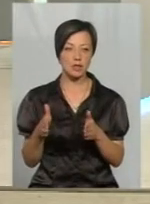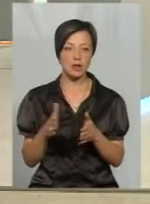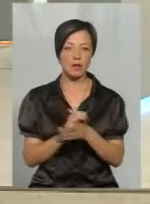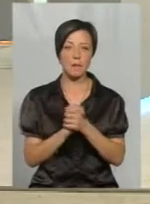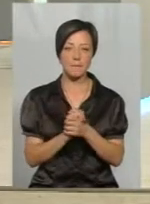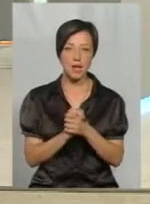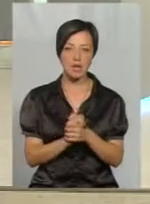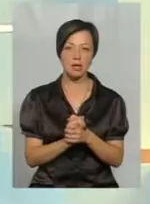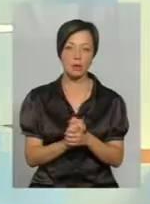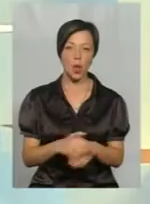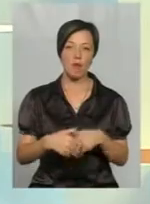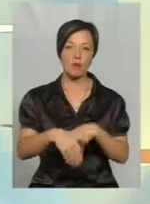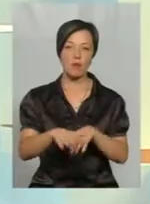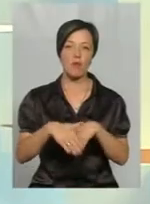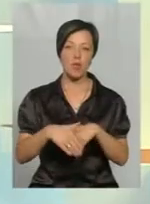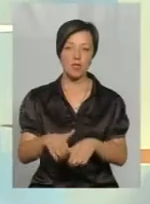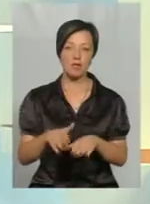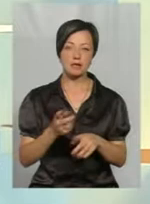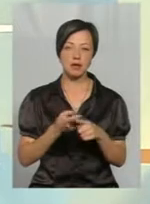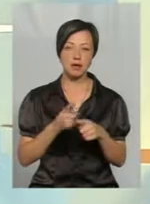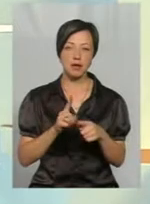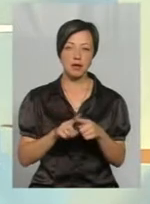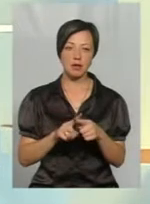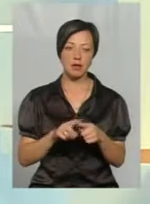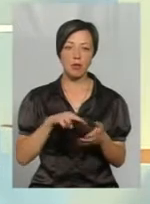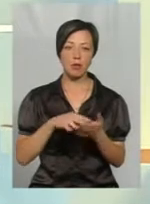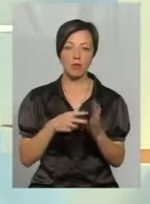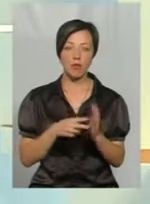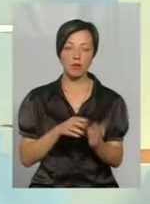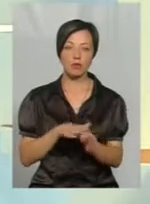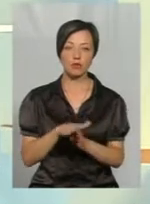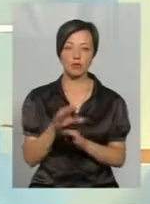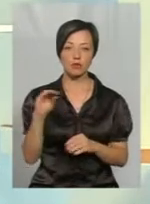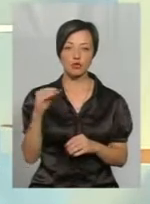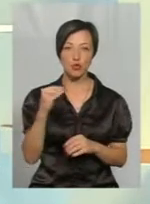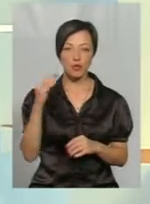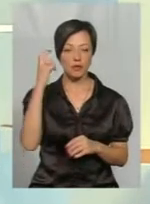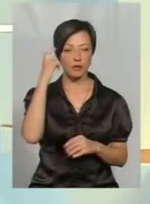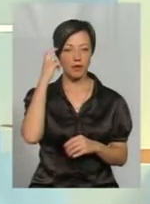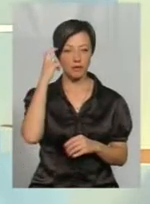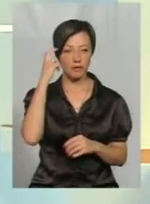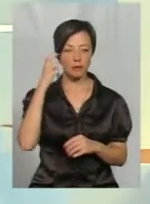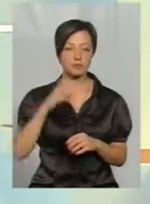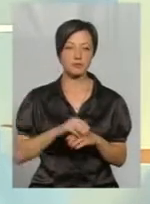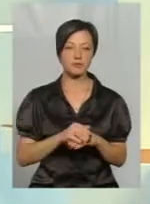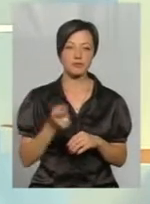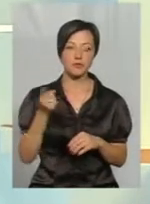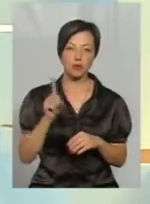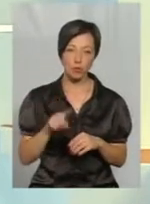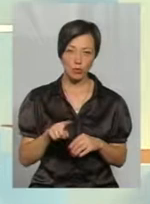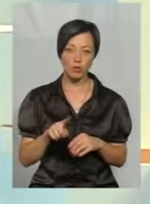демонстрацію. Ця мирна демонстрація по планам має проходити в жовтні в Києві. Тому,